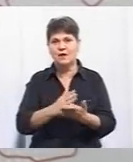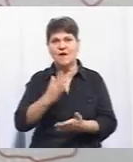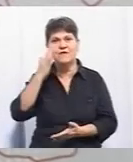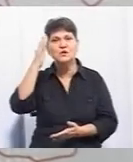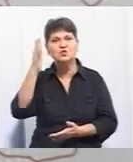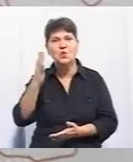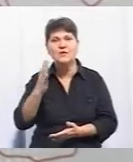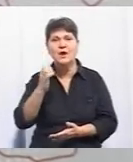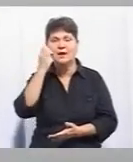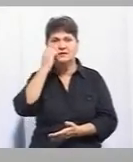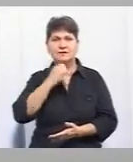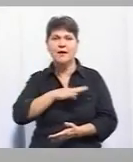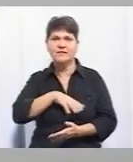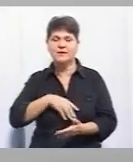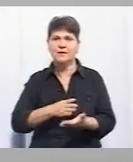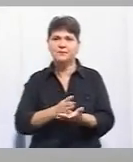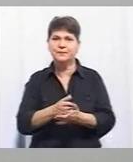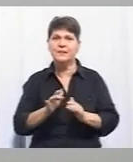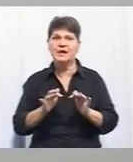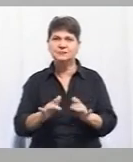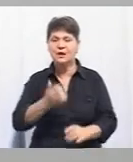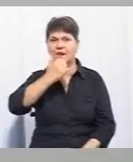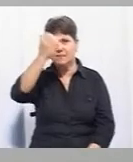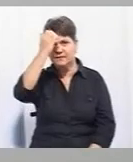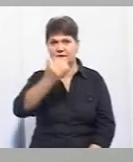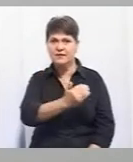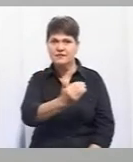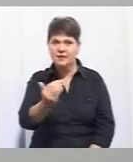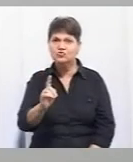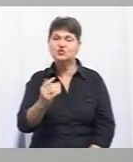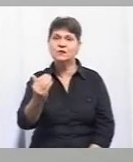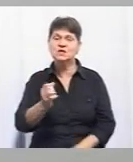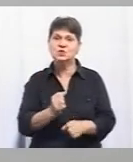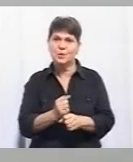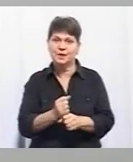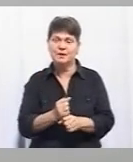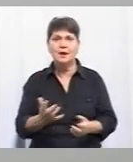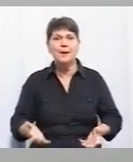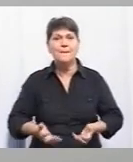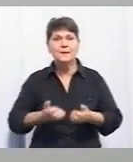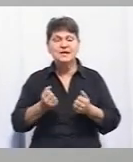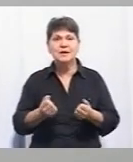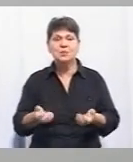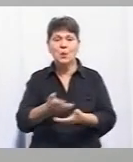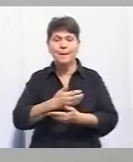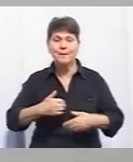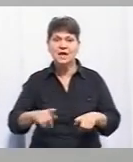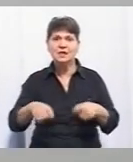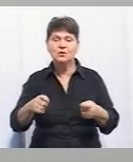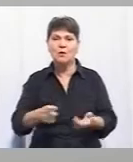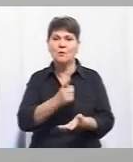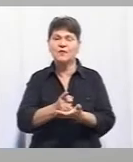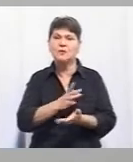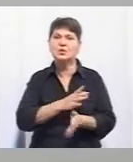вважаємо, що сфера ветеранських справ – це в першу чергу про вдячність ветеранам за те, що вони зробили. І підтримка, яку ми надаємо, має бути стійкою і